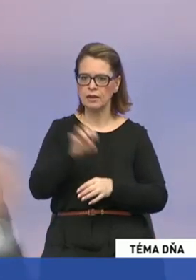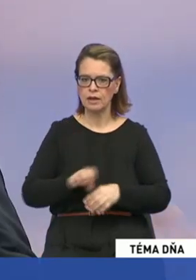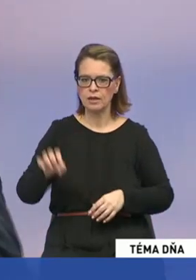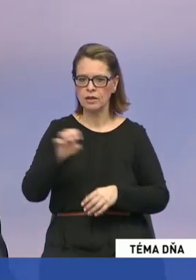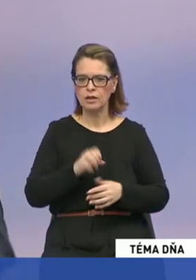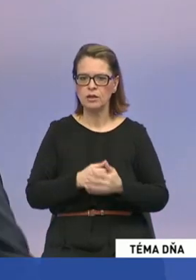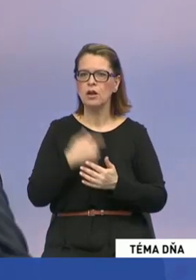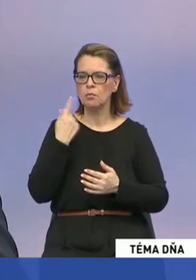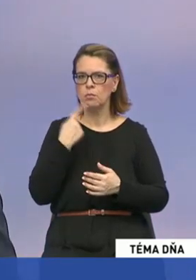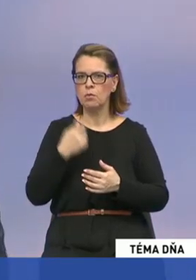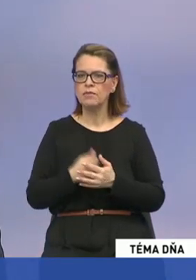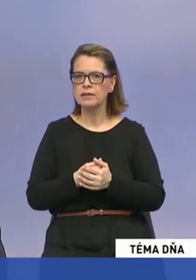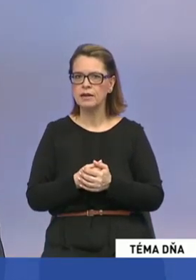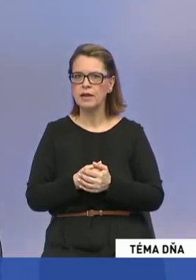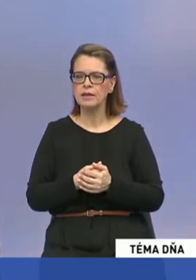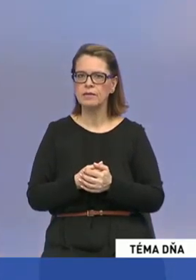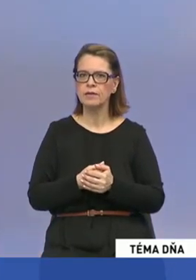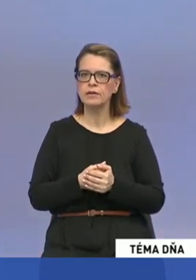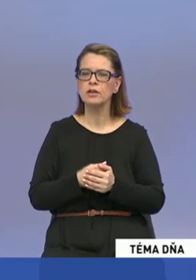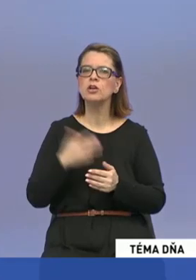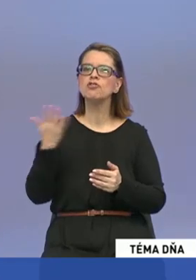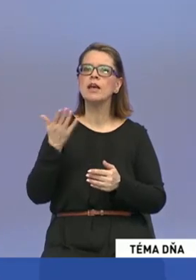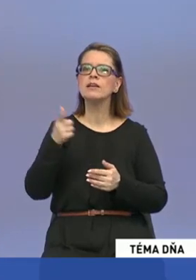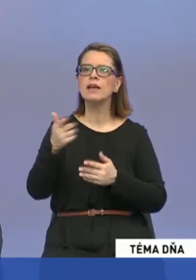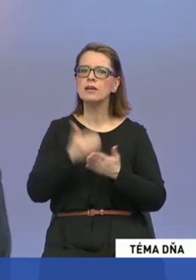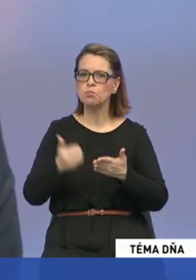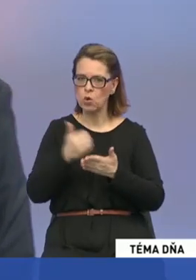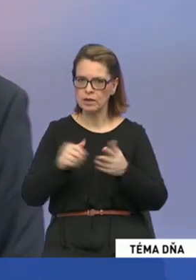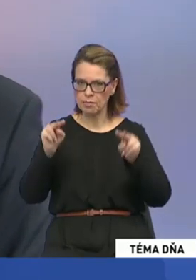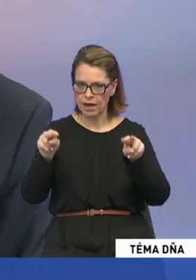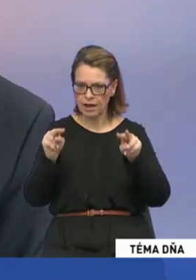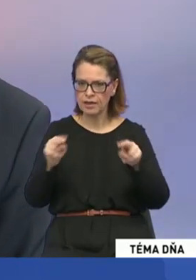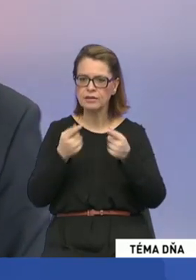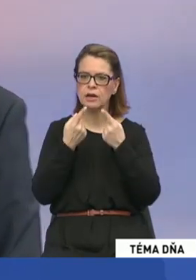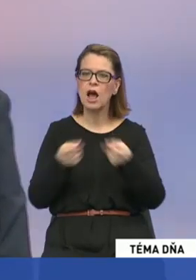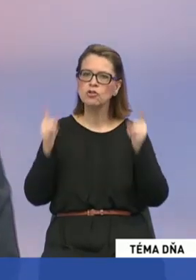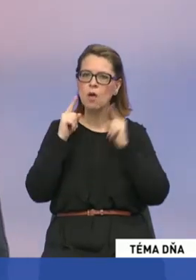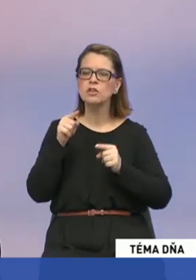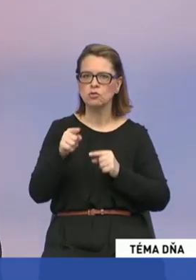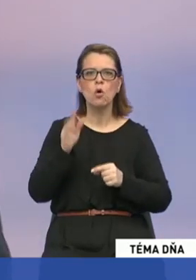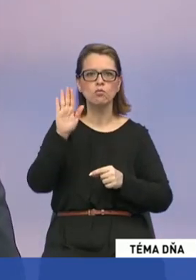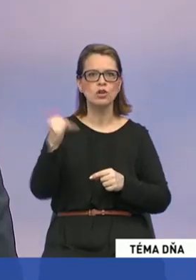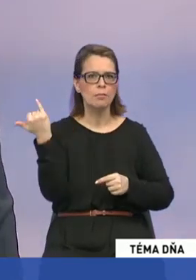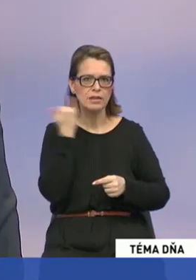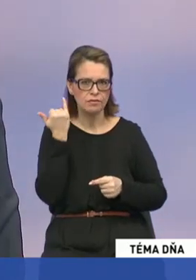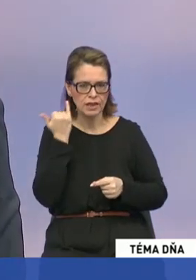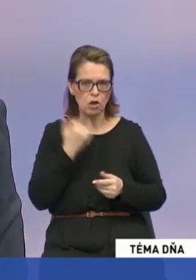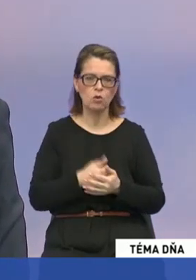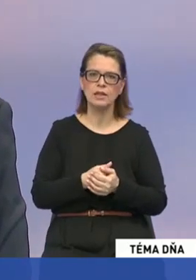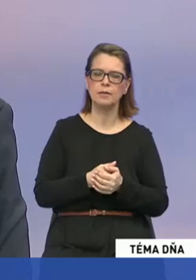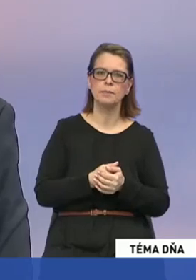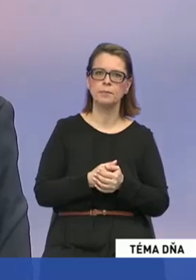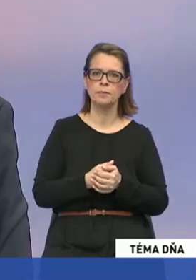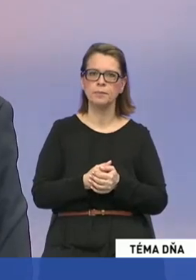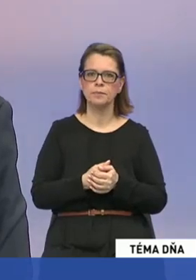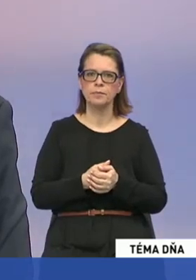Takže tá elektrína tieči tam, kde je jej spotreba a Slovenská republika bude teda z toho profitovať akurát z toho pohľadu, že